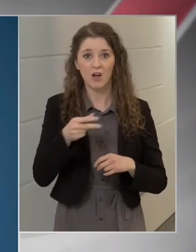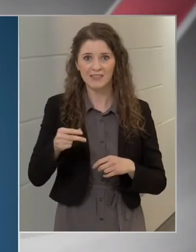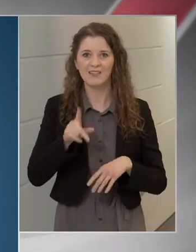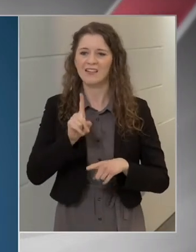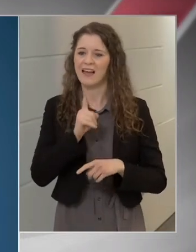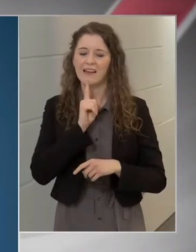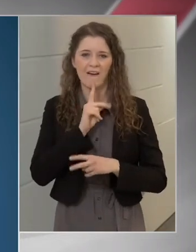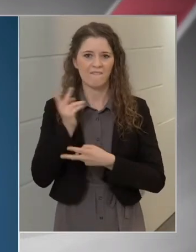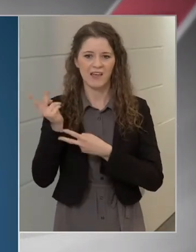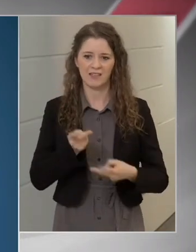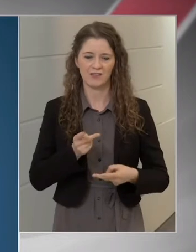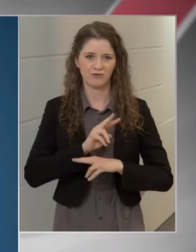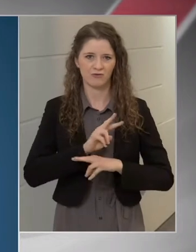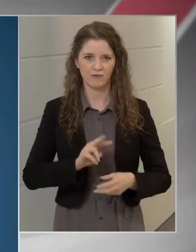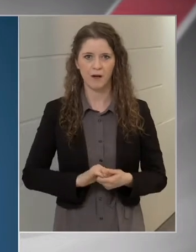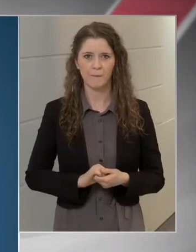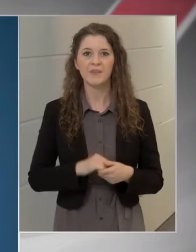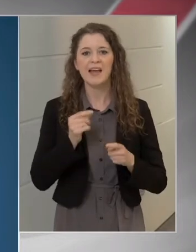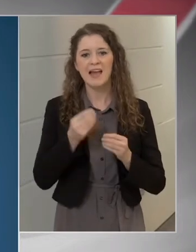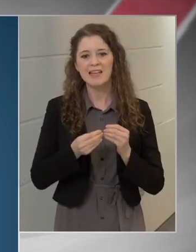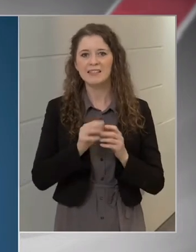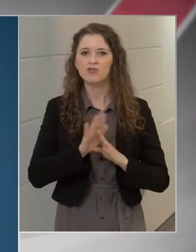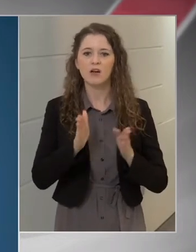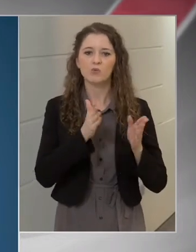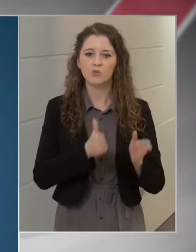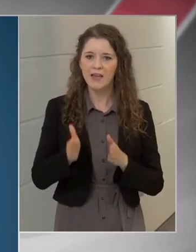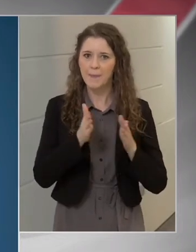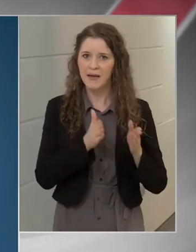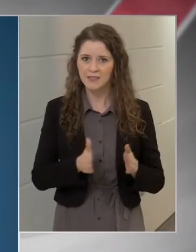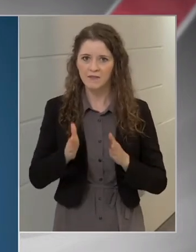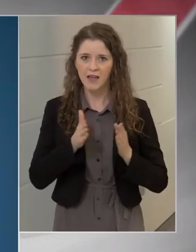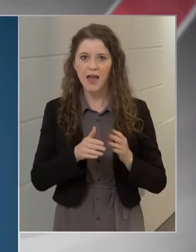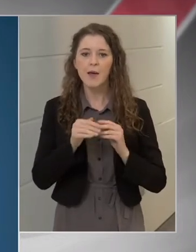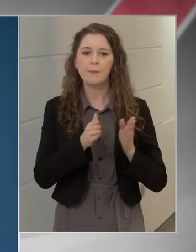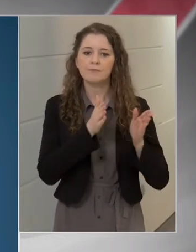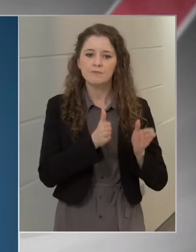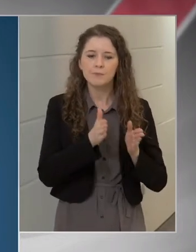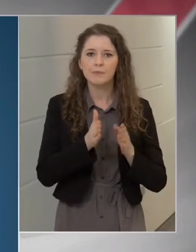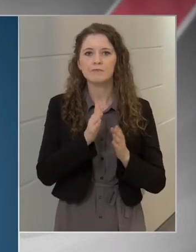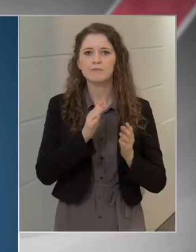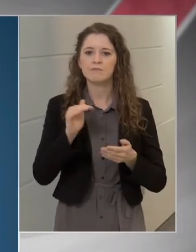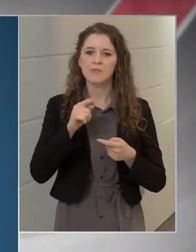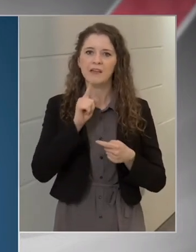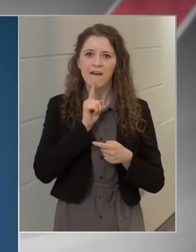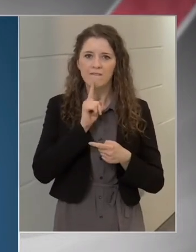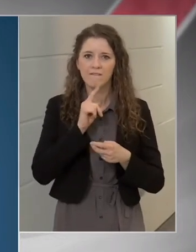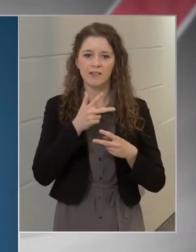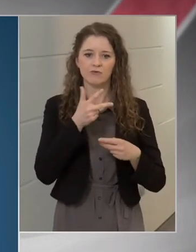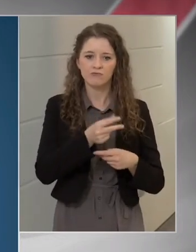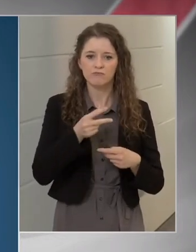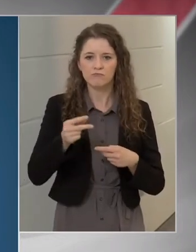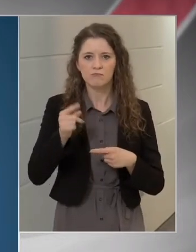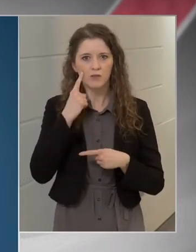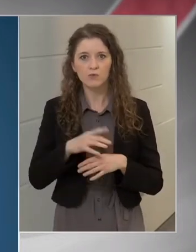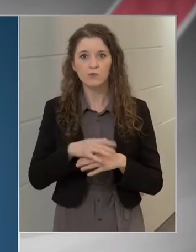ütemezetten és kis szakaszokban tudunk haladni, amíg nem jönnek meg a nagyobb, több százezres vakcina szállítmányok.